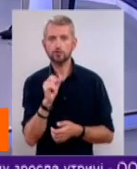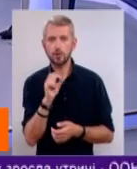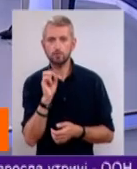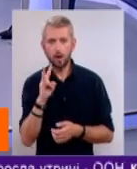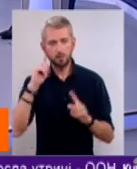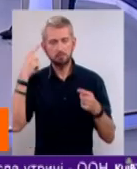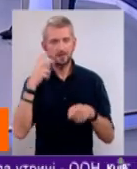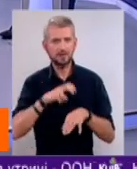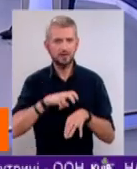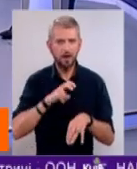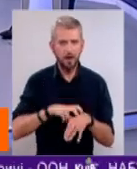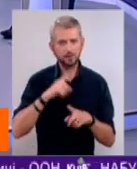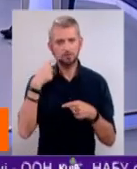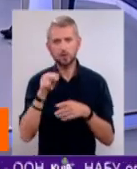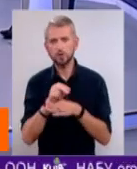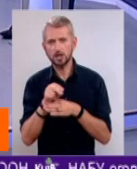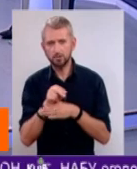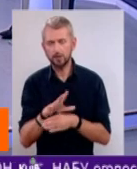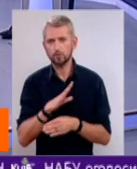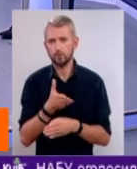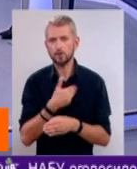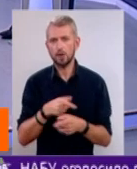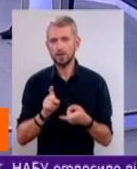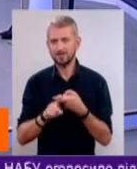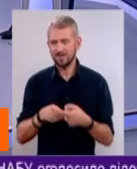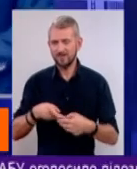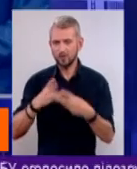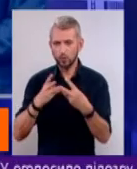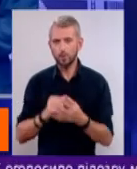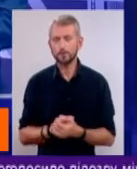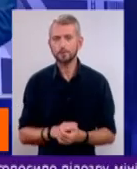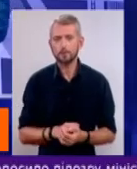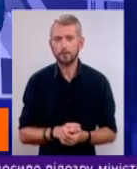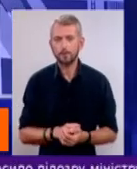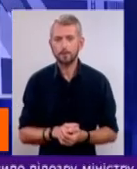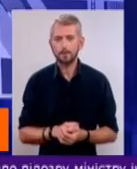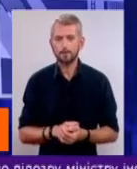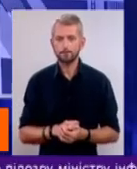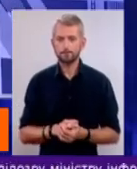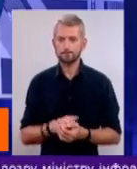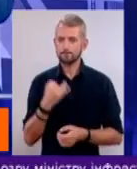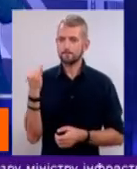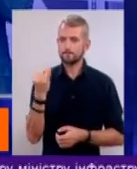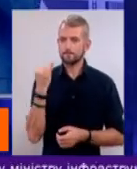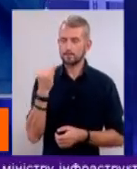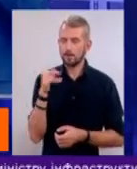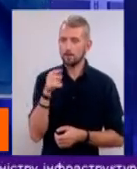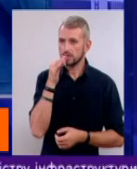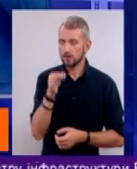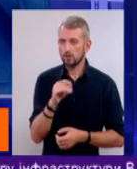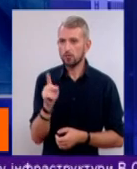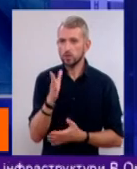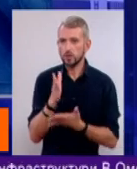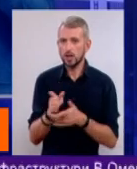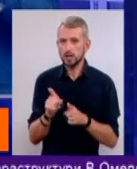психотерапевт, доктор медичних наук був з нами. На зв'язку, ось щодо, цікаво, пан Олег зазначив, що